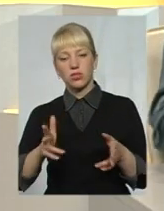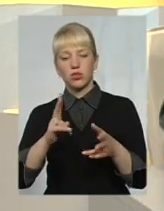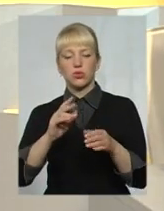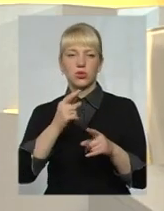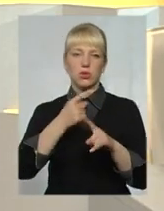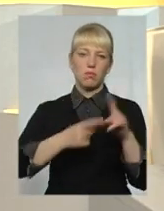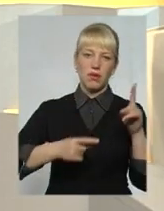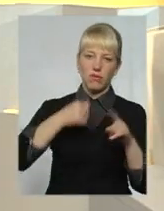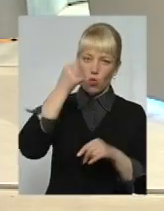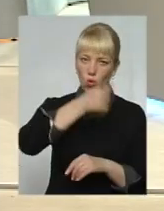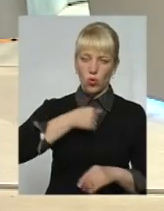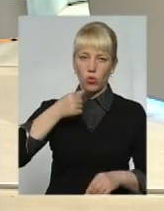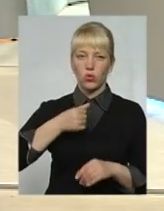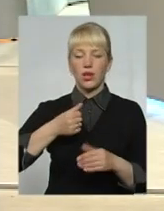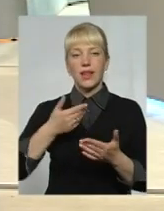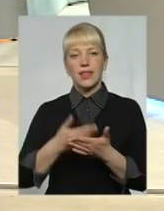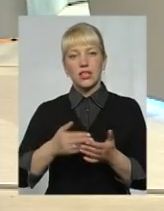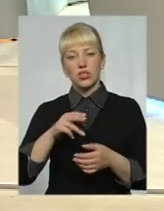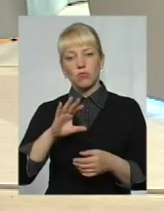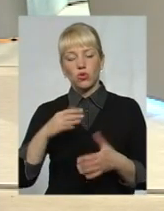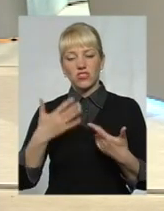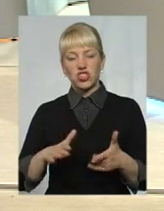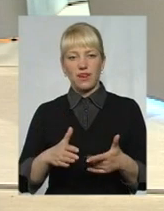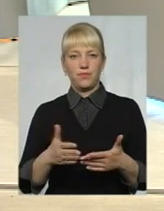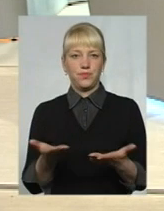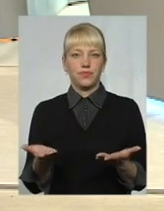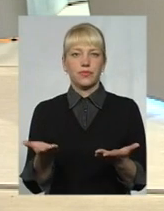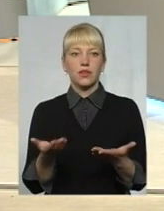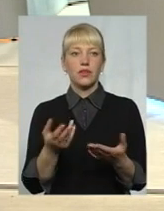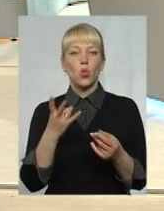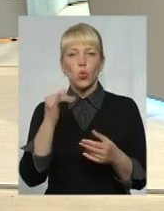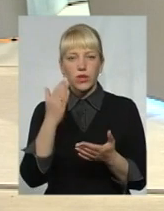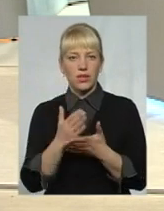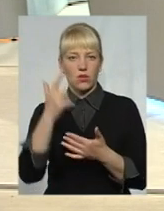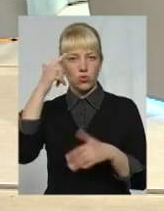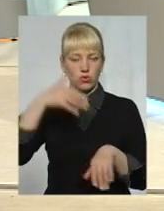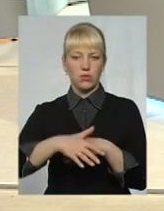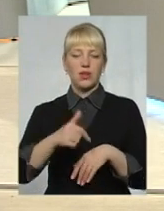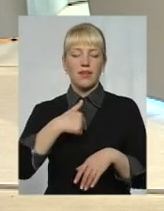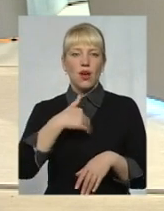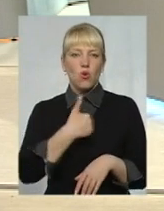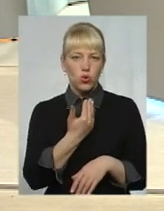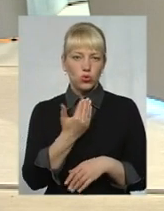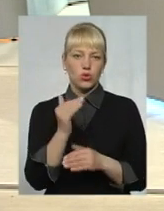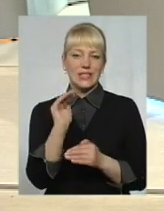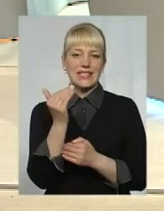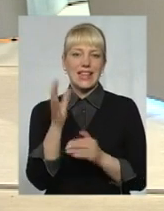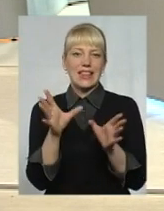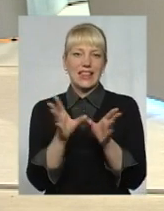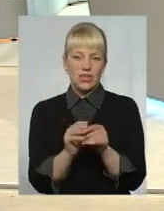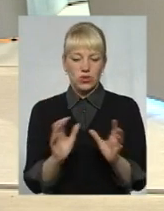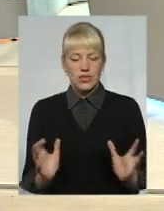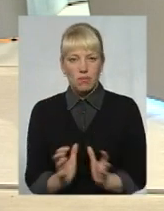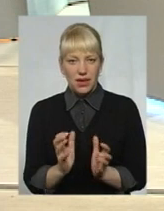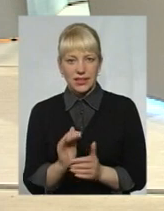півроку, хтось... Наче б то вже влашто... Є розуміння, що я хочу з дитиною зберегти